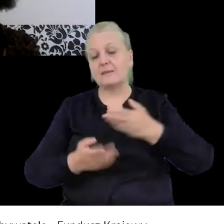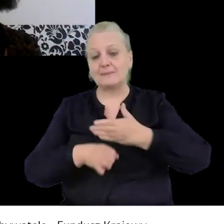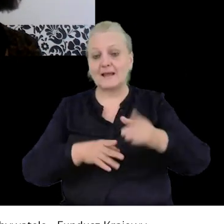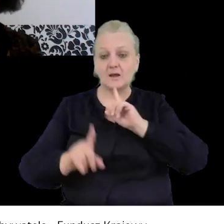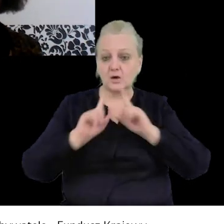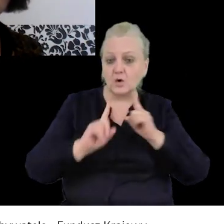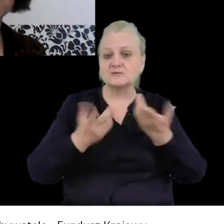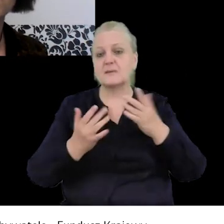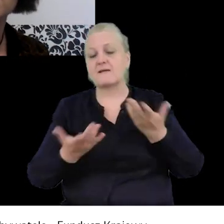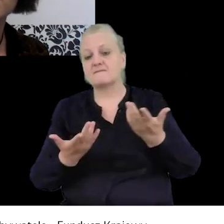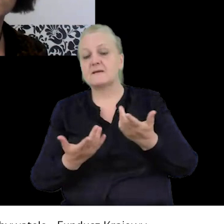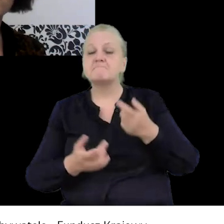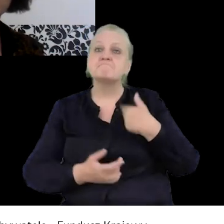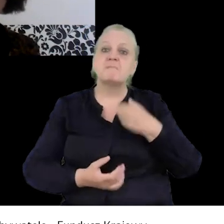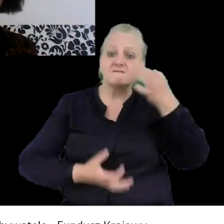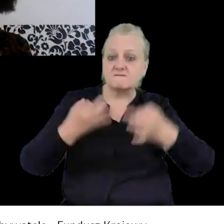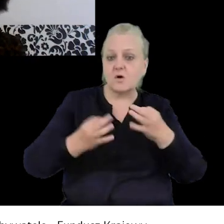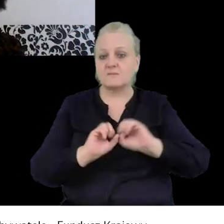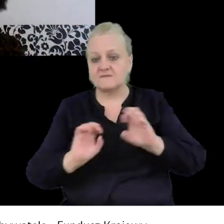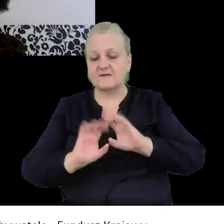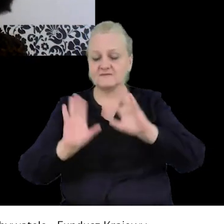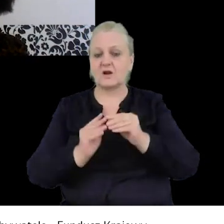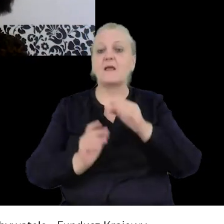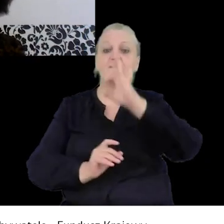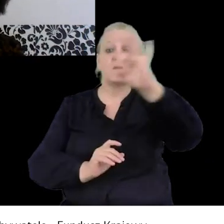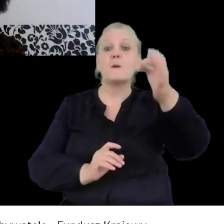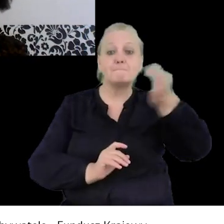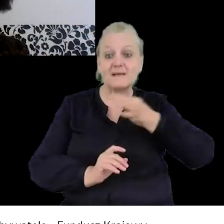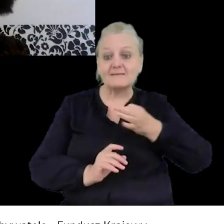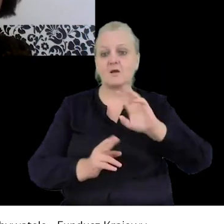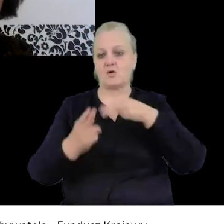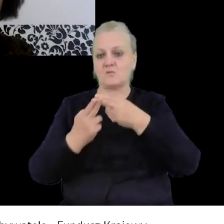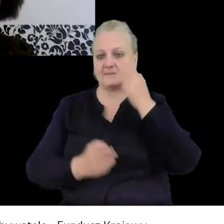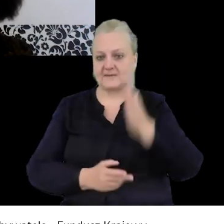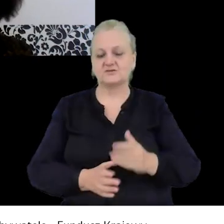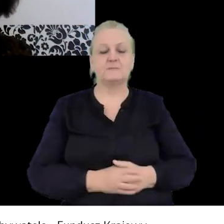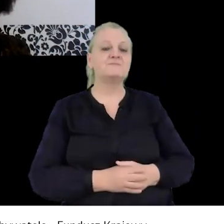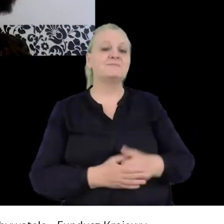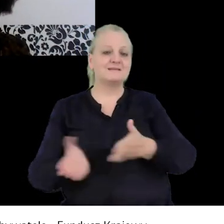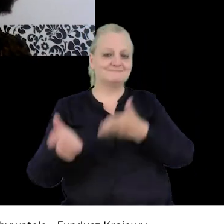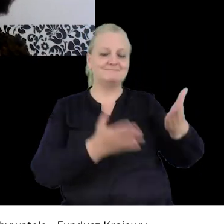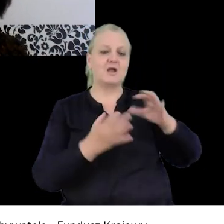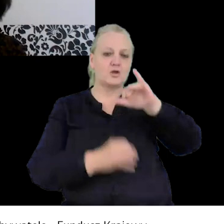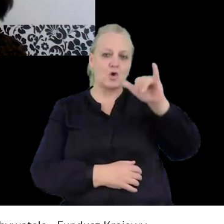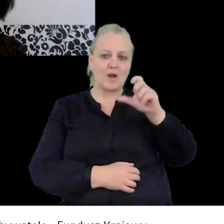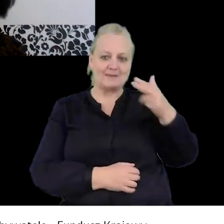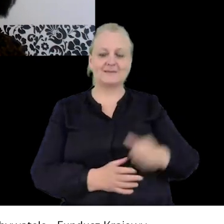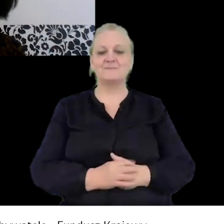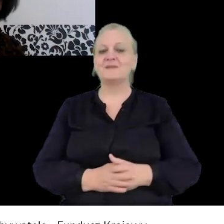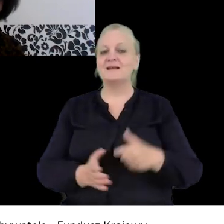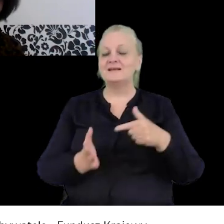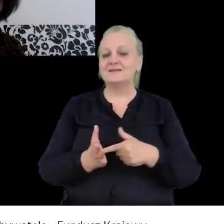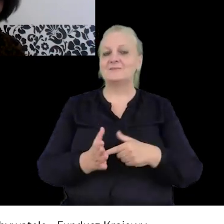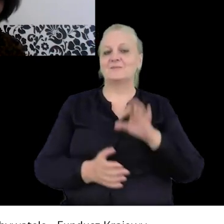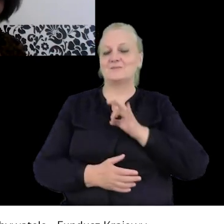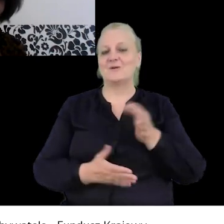wyjaśniać wątpliwości i odpowiadać na Państwa pytania. Oddaję głos Pani Joannie. Dzięki, Marta. To ja tylko się upewnię, że od razu zacznę też z moją